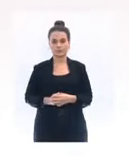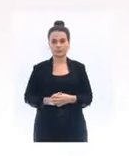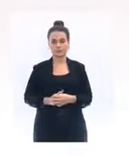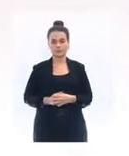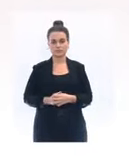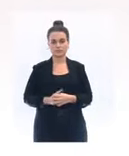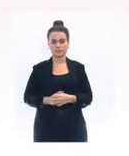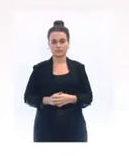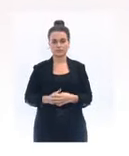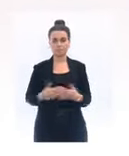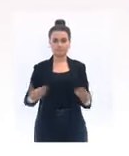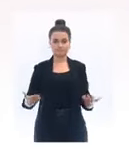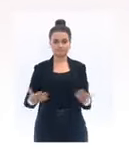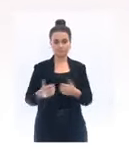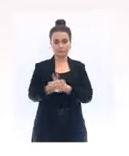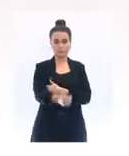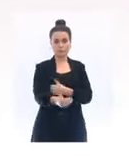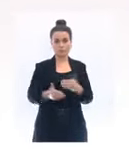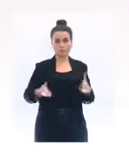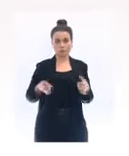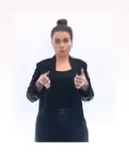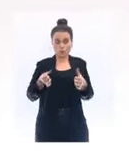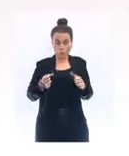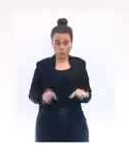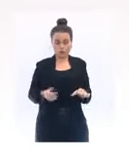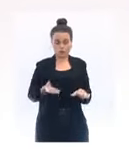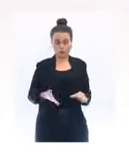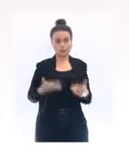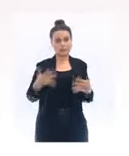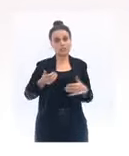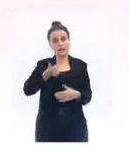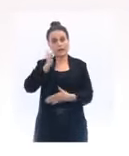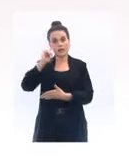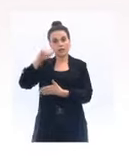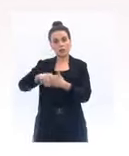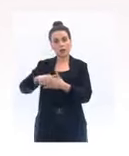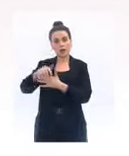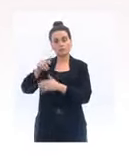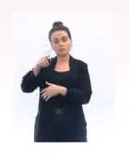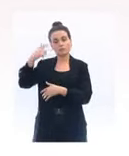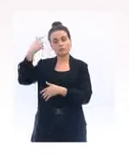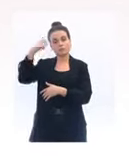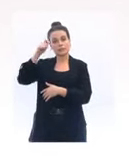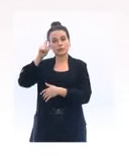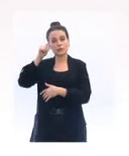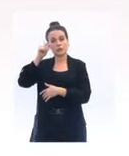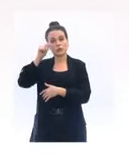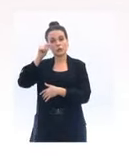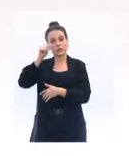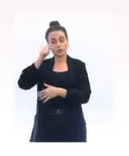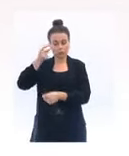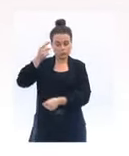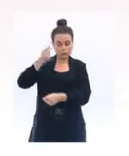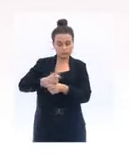Le confinement, comme le président de la République l'a indiqué hier soir, est imposé jusqu'au